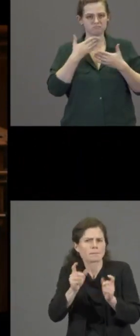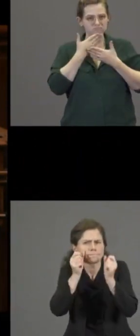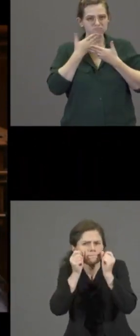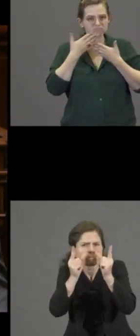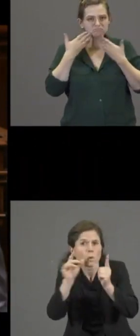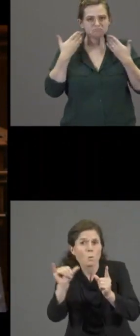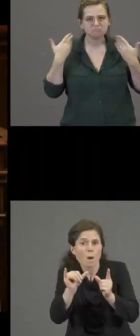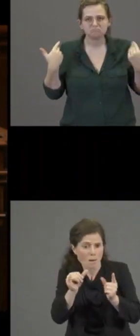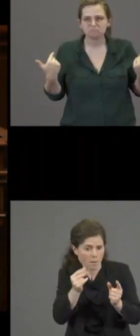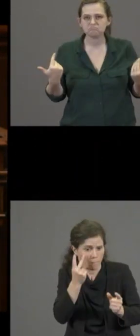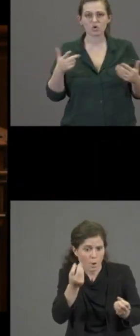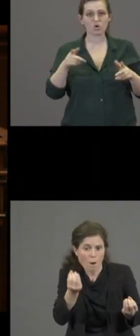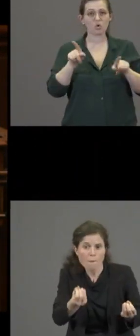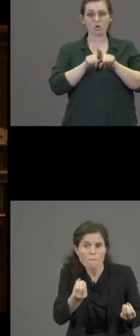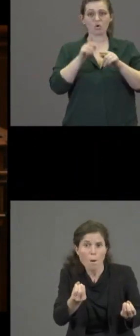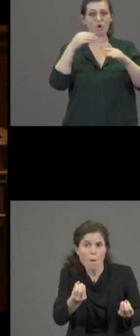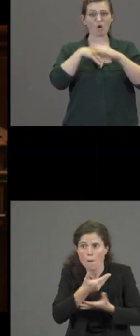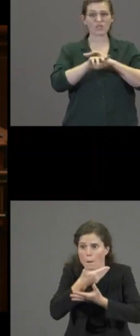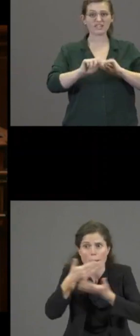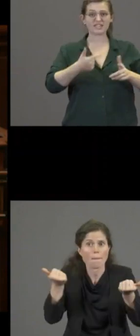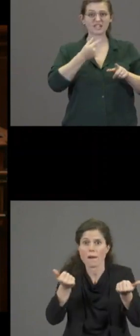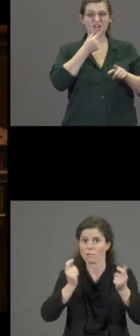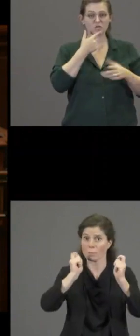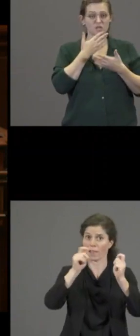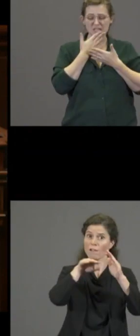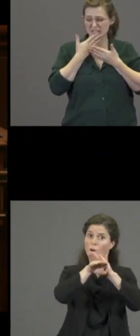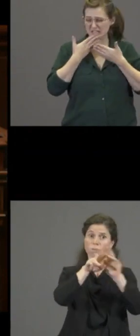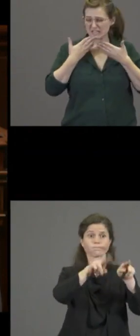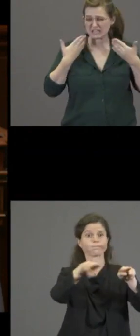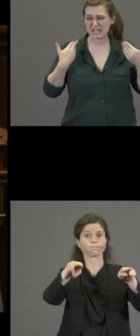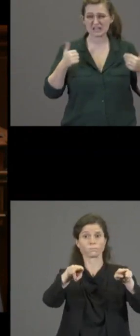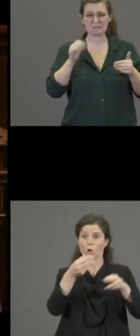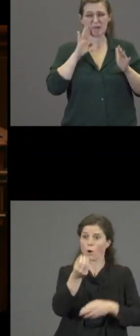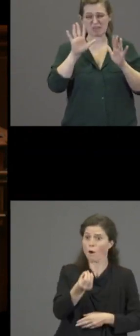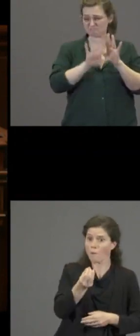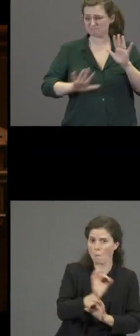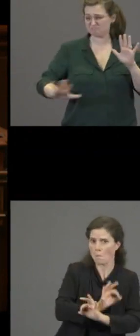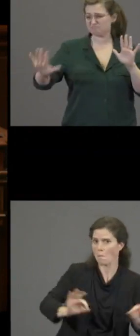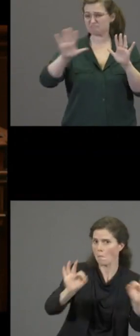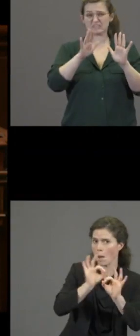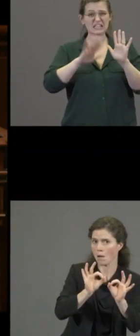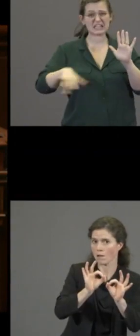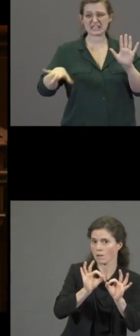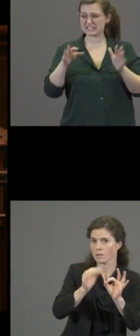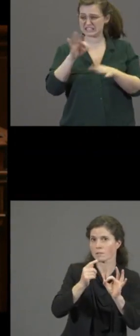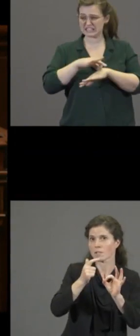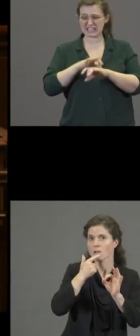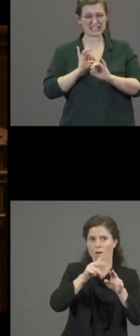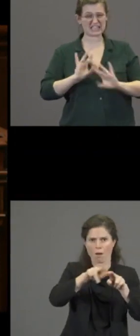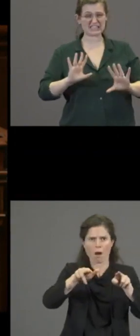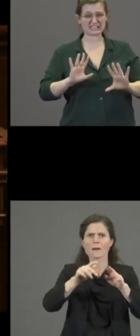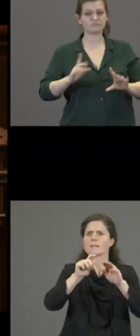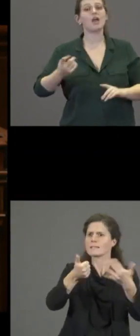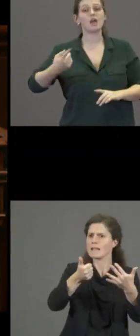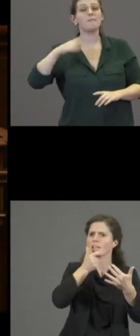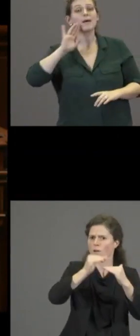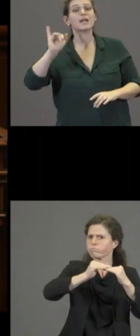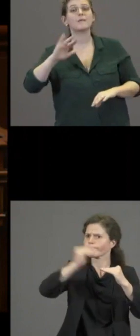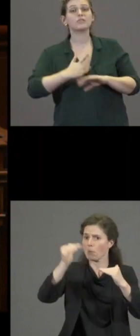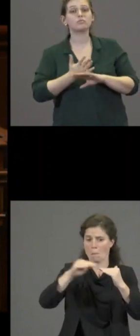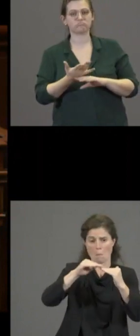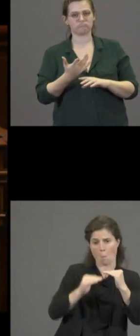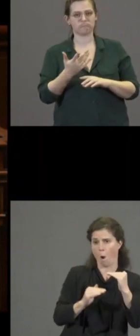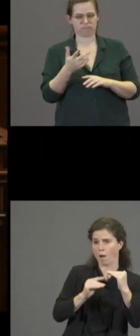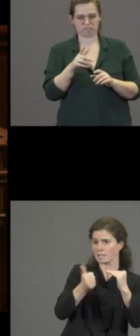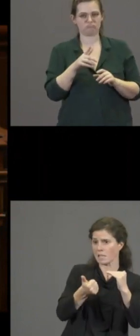Ook nergens in het land zijn de kinderen ziek. En wat doen wij? Wij gijzende kinderen. Waanzin, meneer de